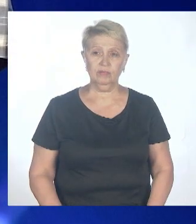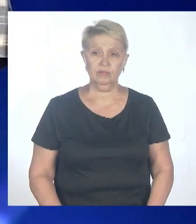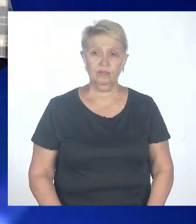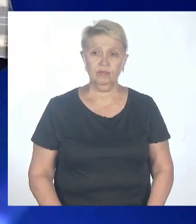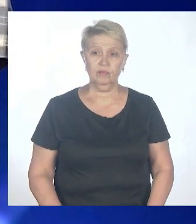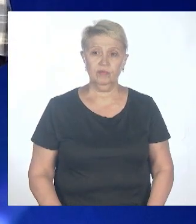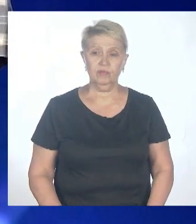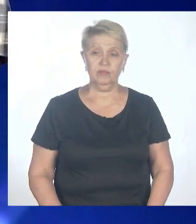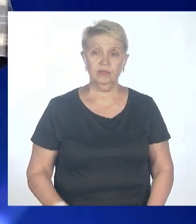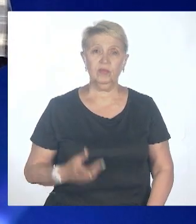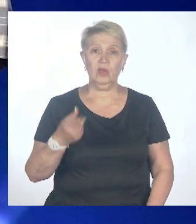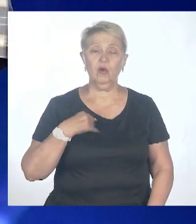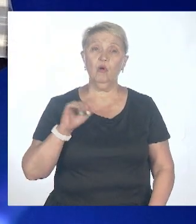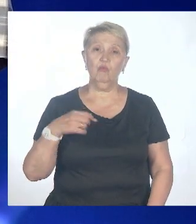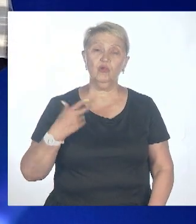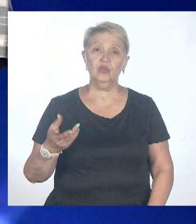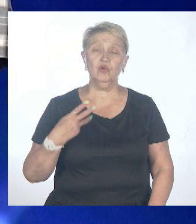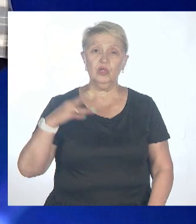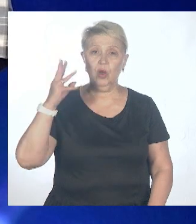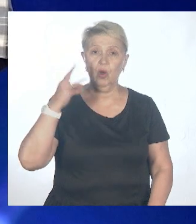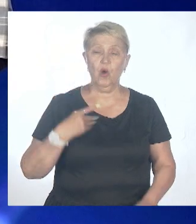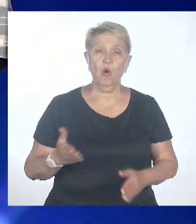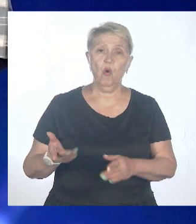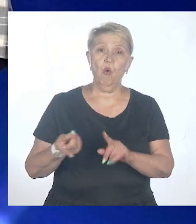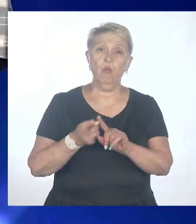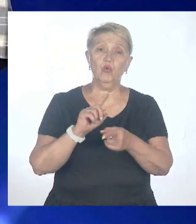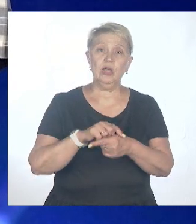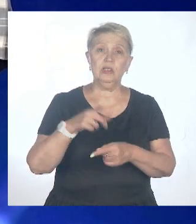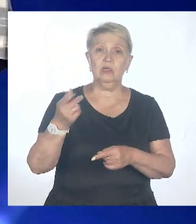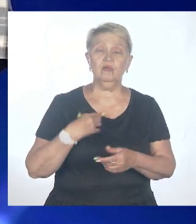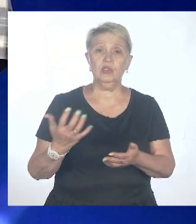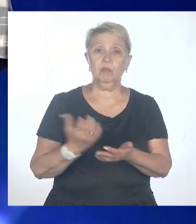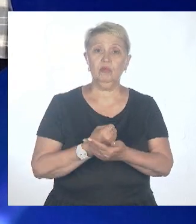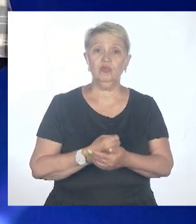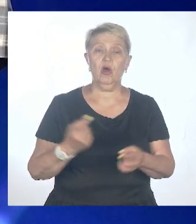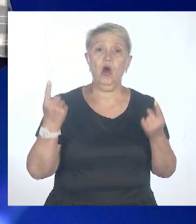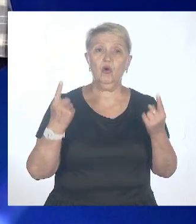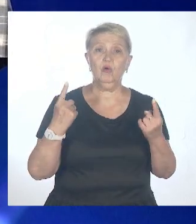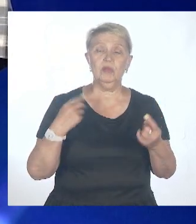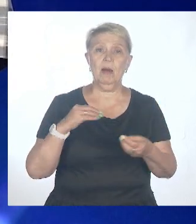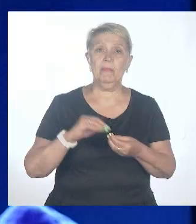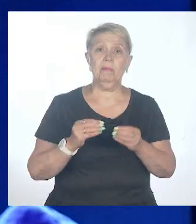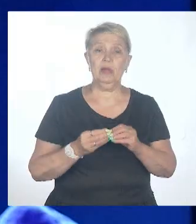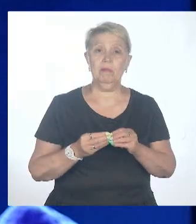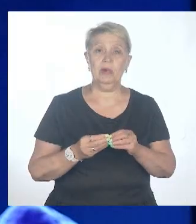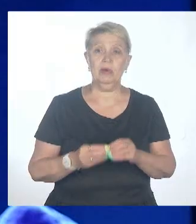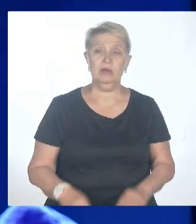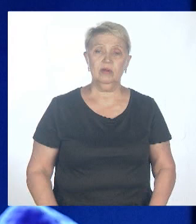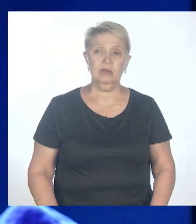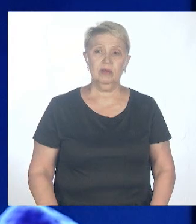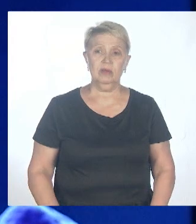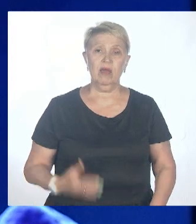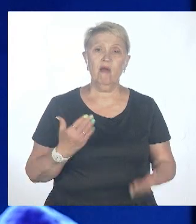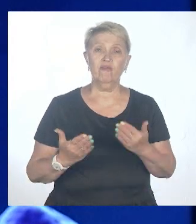что одна из его мутаций приведет к возможности передачи воздушно-капельным путем, и мы получим огромную проблему. Вероятность вымирания